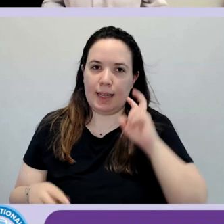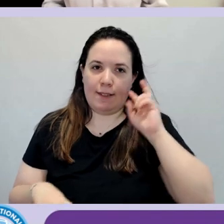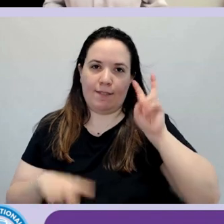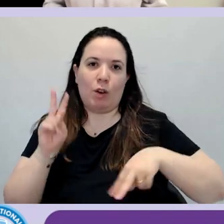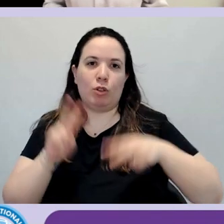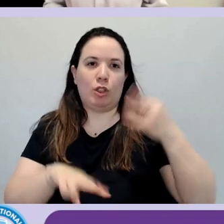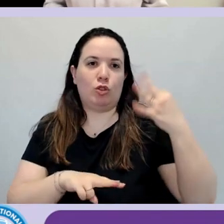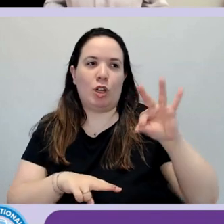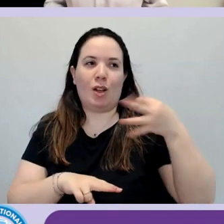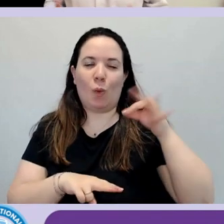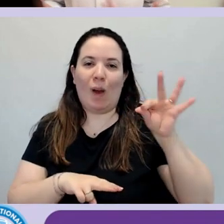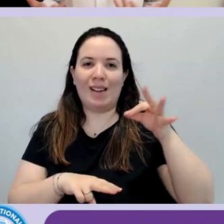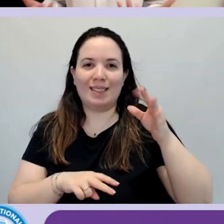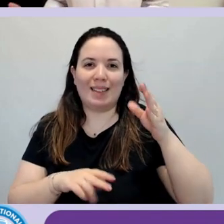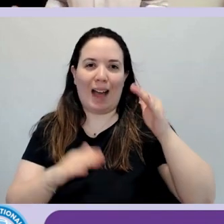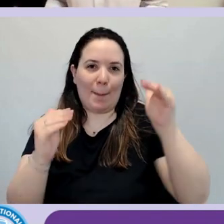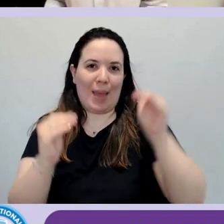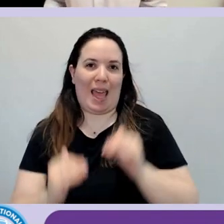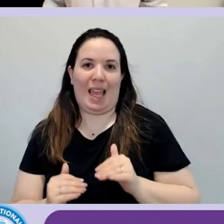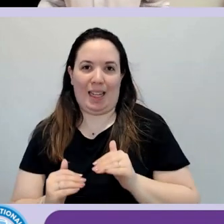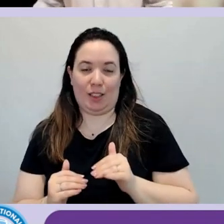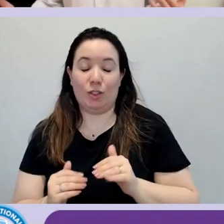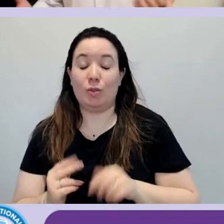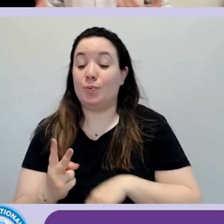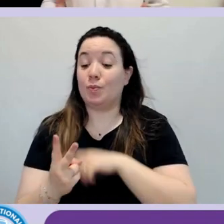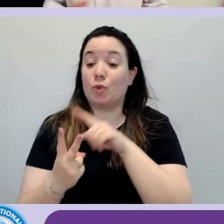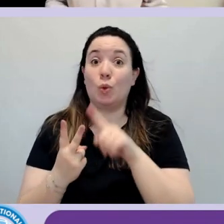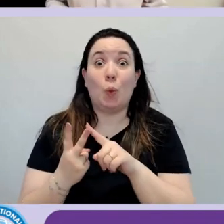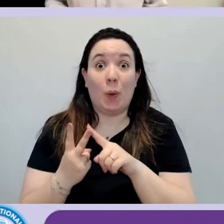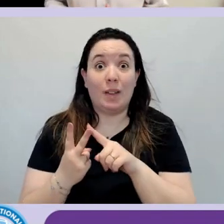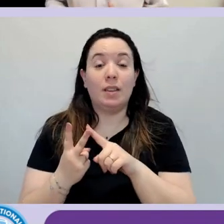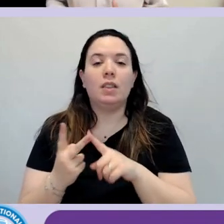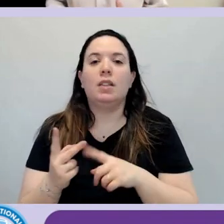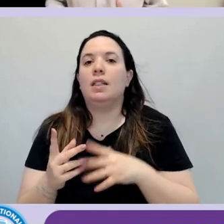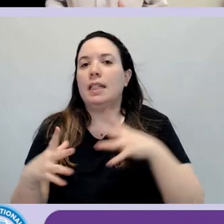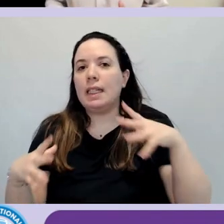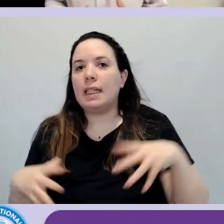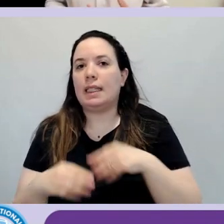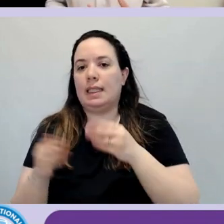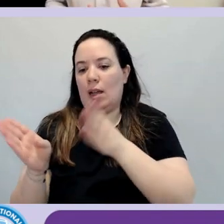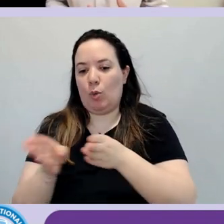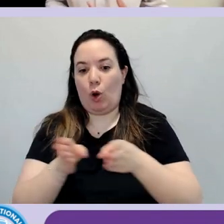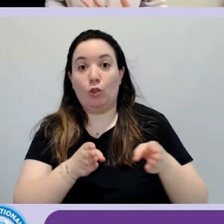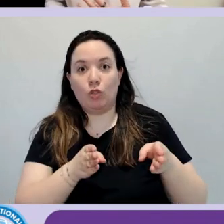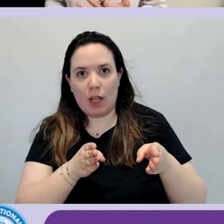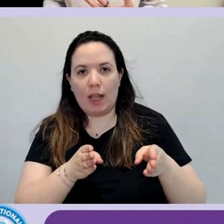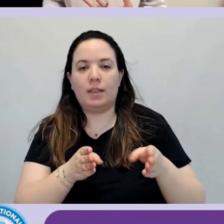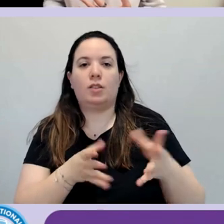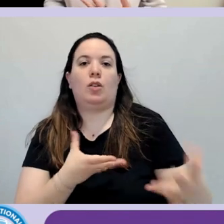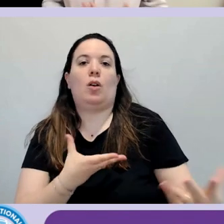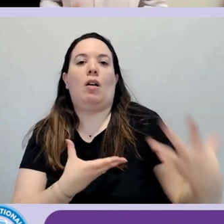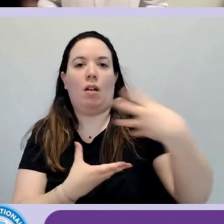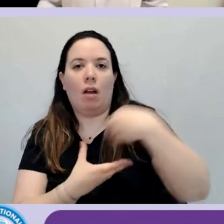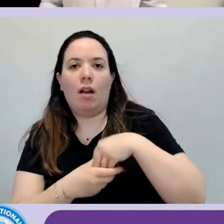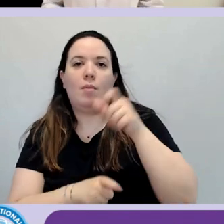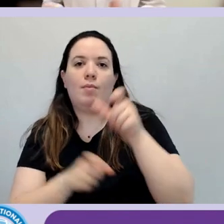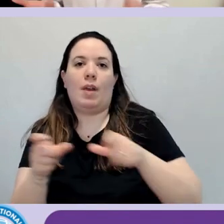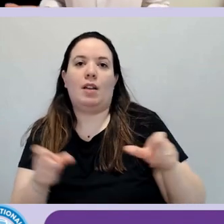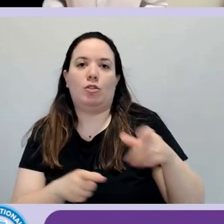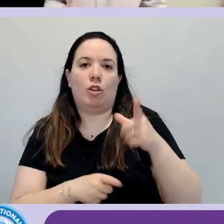qualità dell'esperienza. E due, iniziare a integrare nei nostri processi veramente le persone